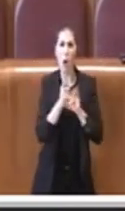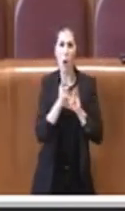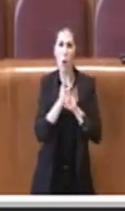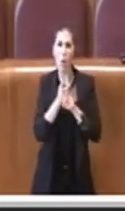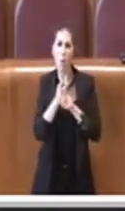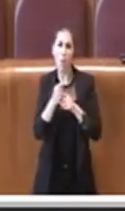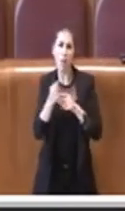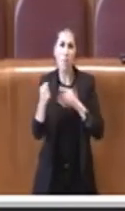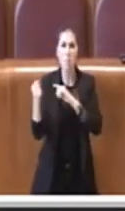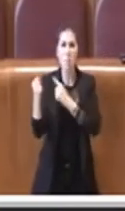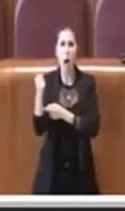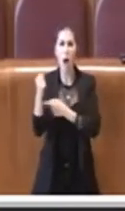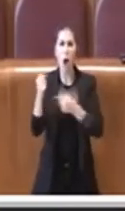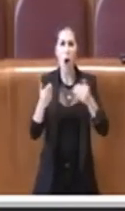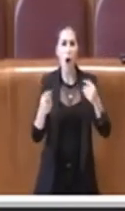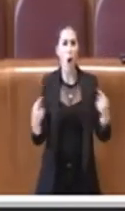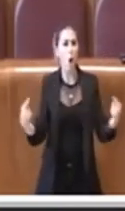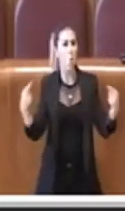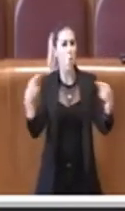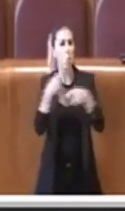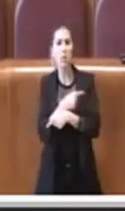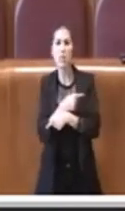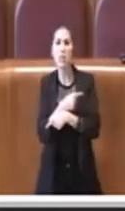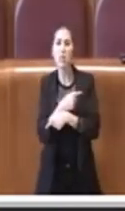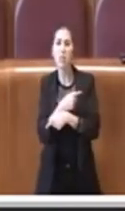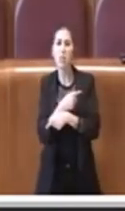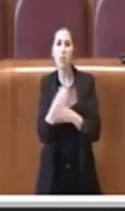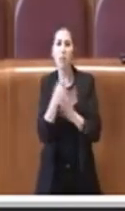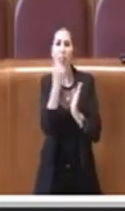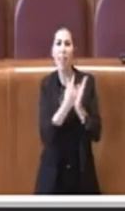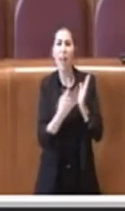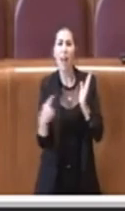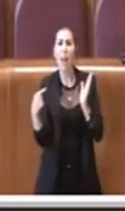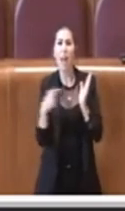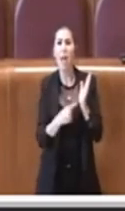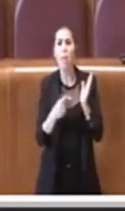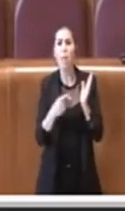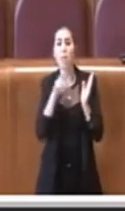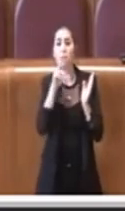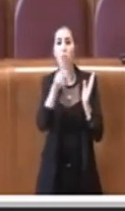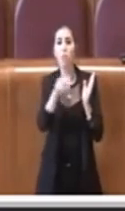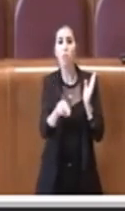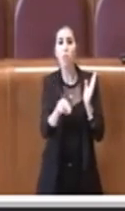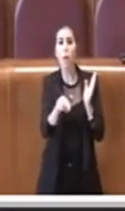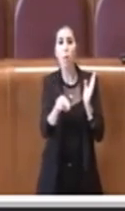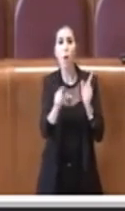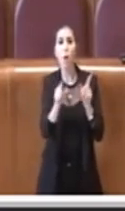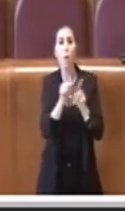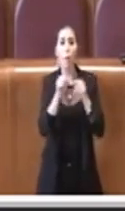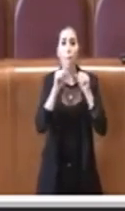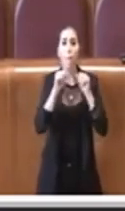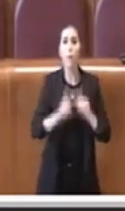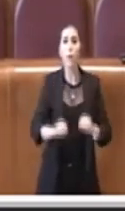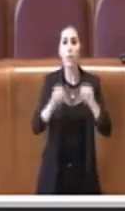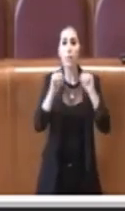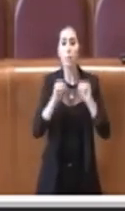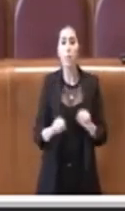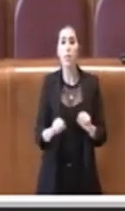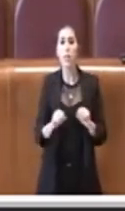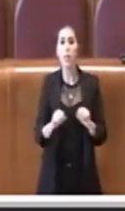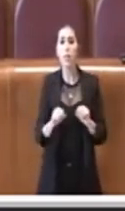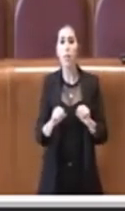forze di opposizione su una delibera che ovviamente dà la possibilità di